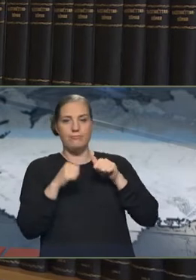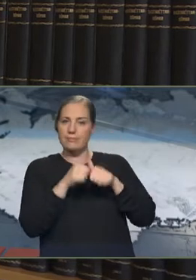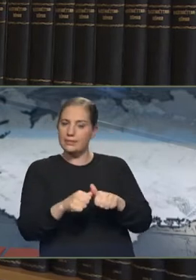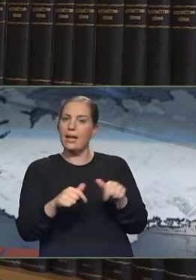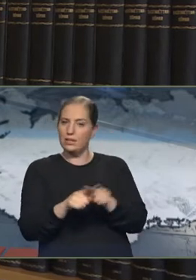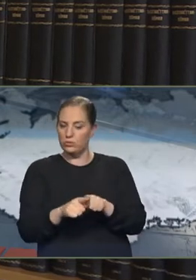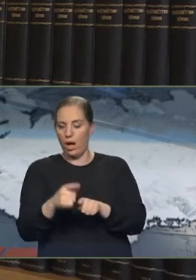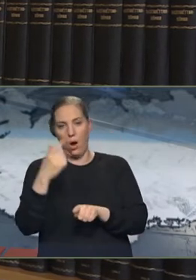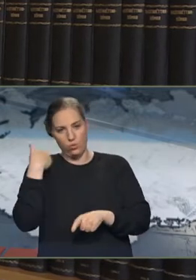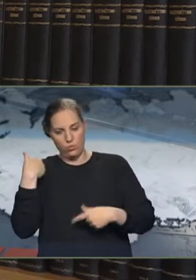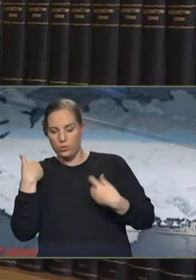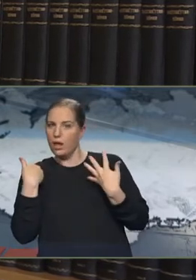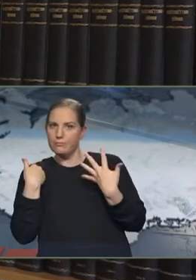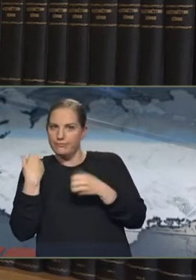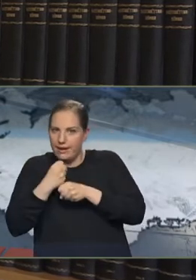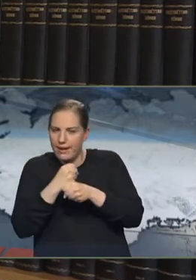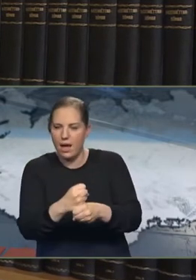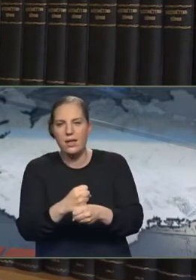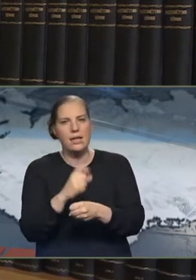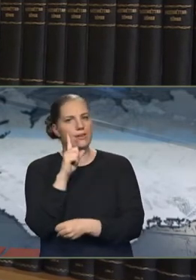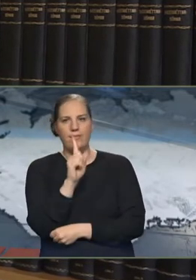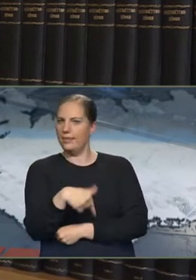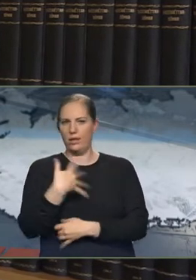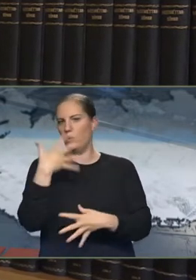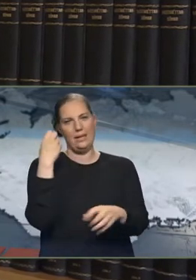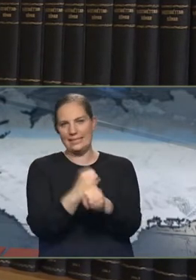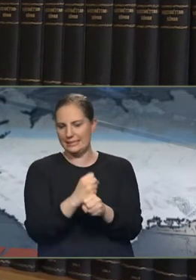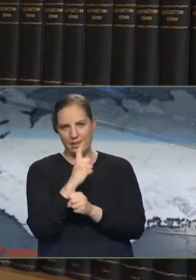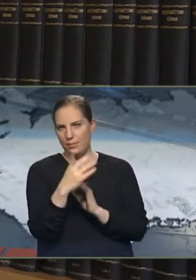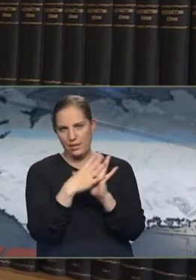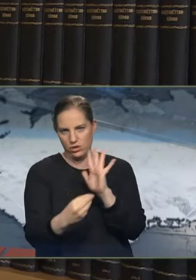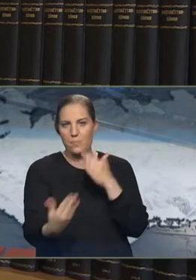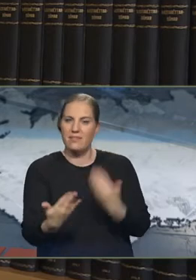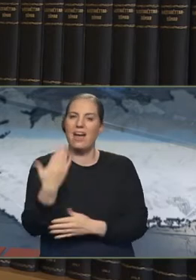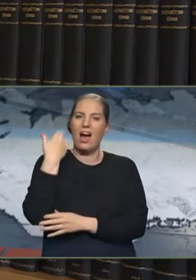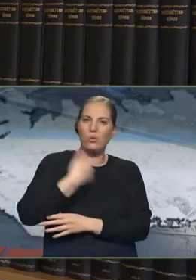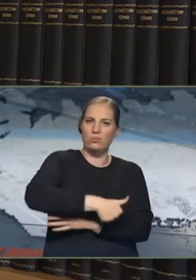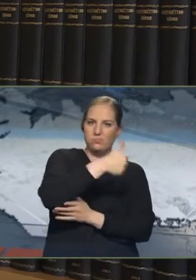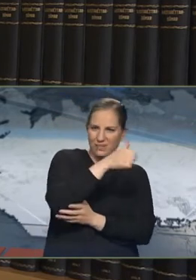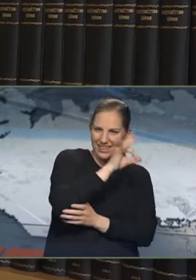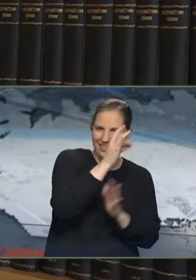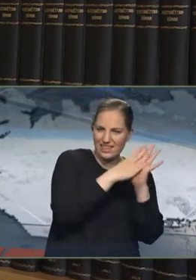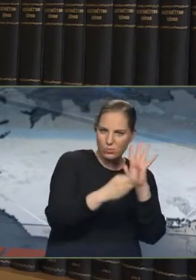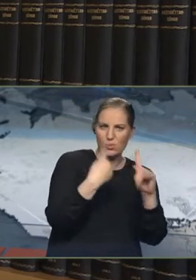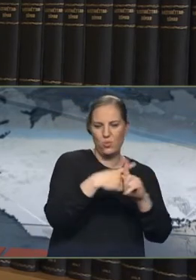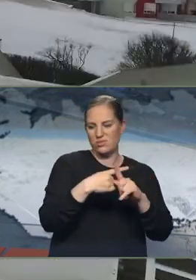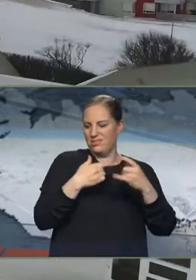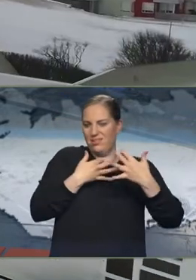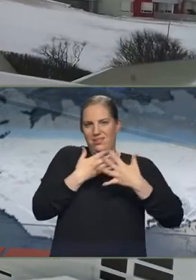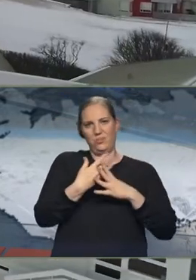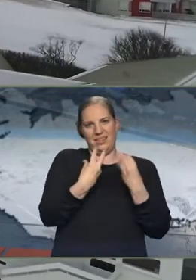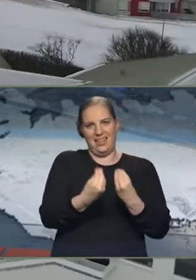lögðum upp með og í raun að veru kemur þetta ekki stórkólslega óvart með að við niðustöðu yfir deildarinnar og það sem undanir gengið í þessu